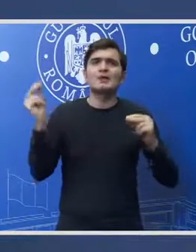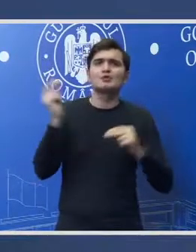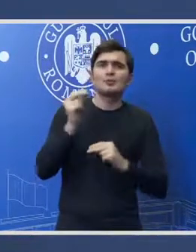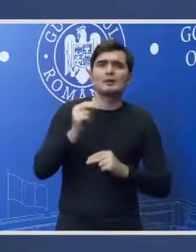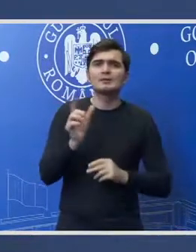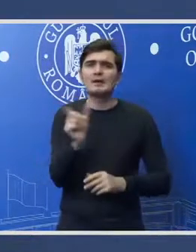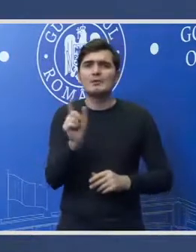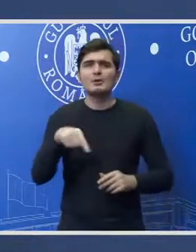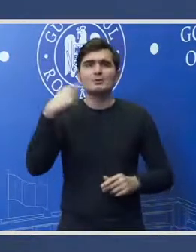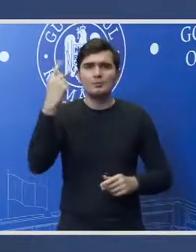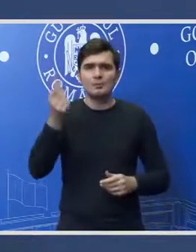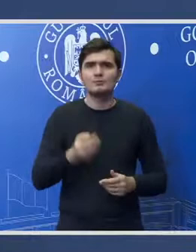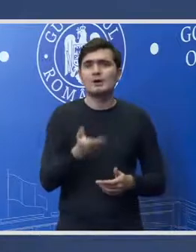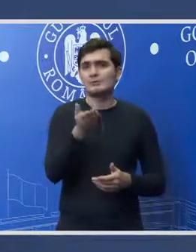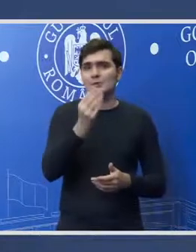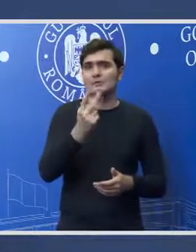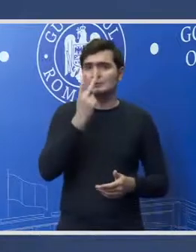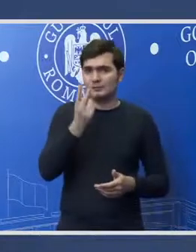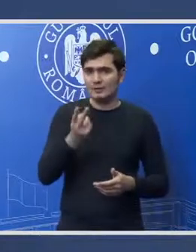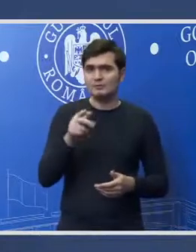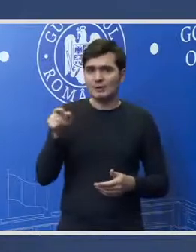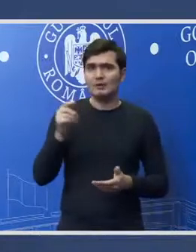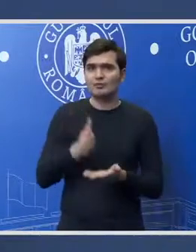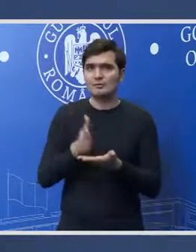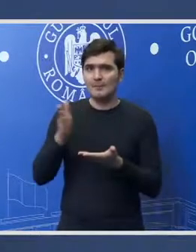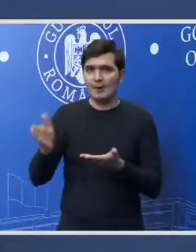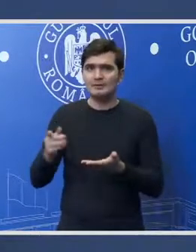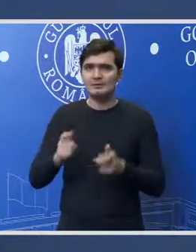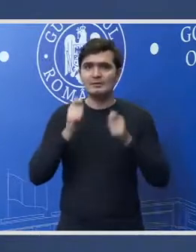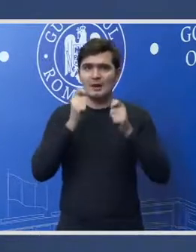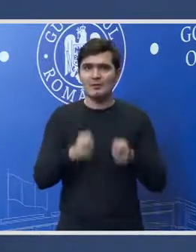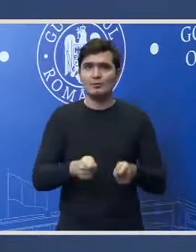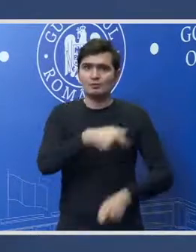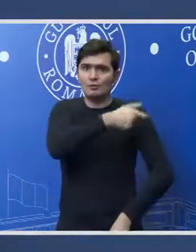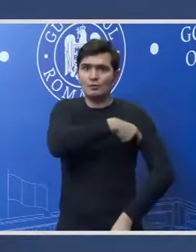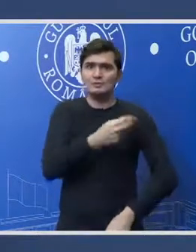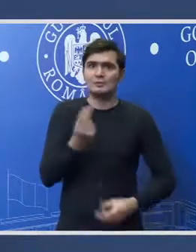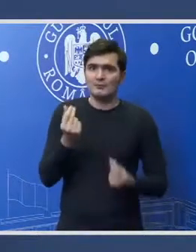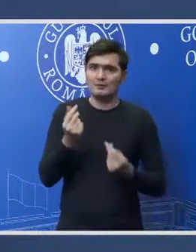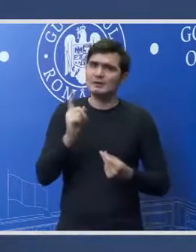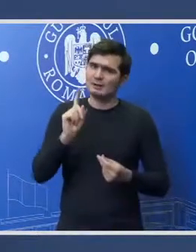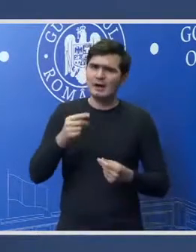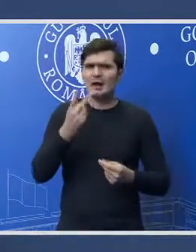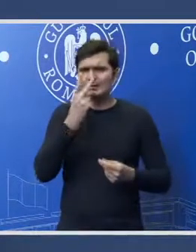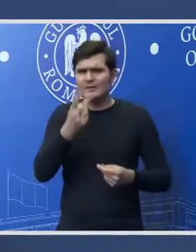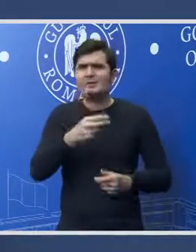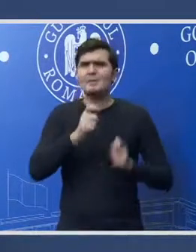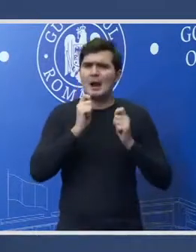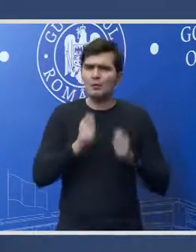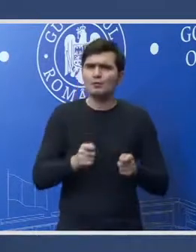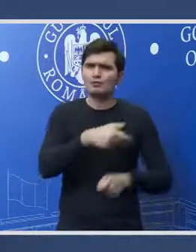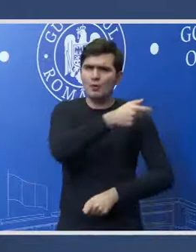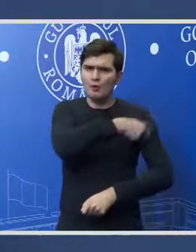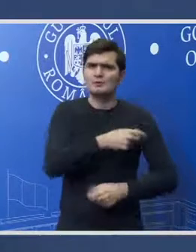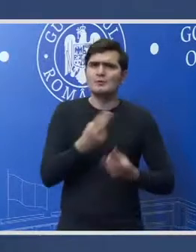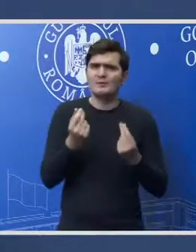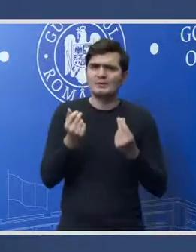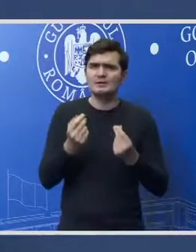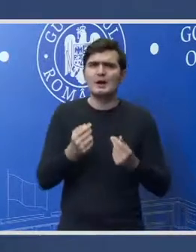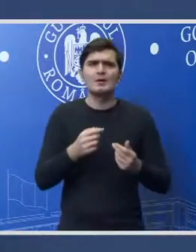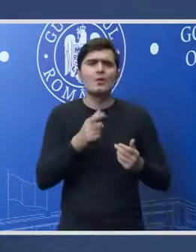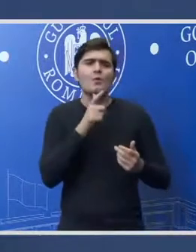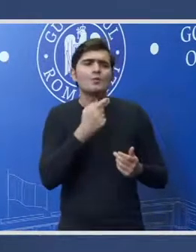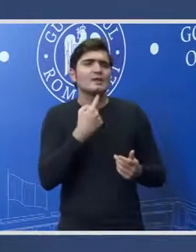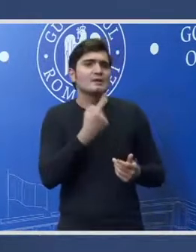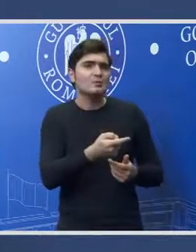aici, astfel v-ați uitat la această parte din raportul Consiliului Fiscal, dar ar fi trebuit să ne uităm și acolo la partea care spune clar că